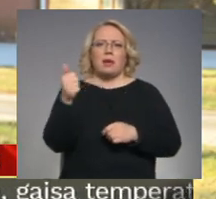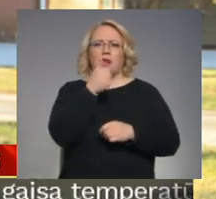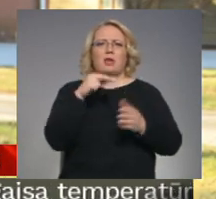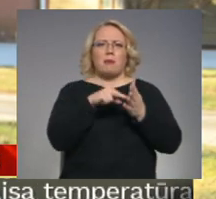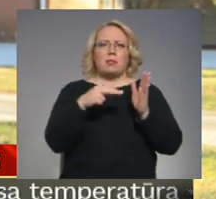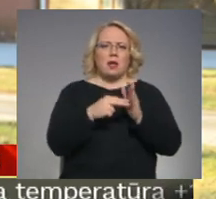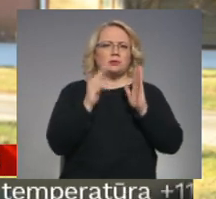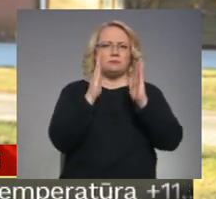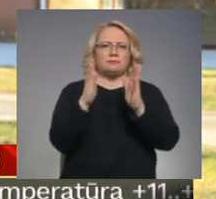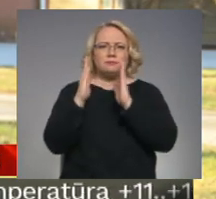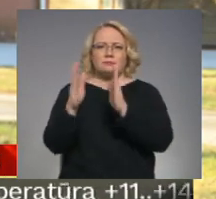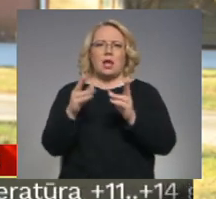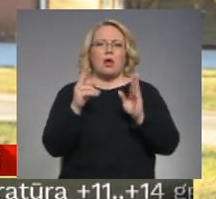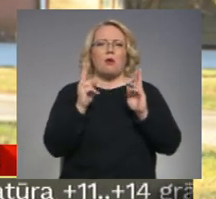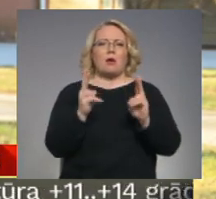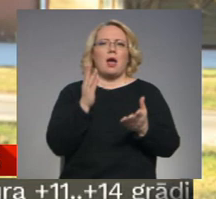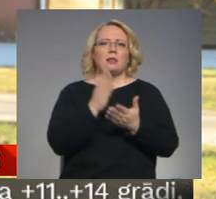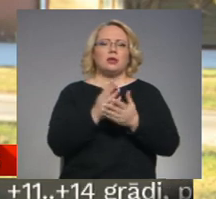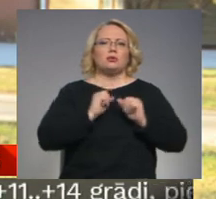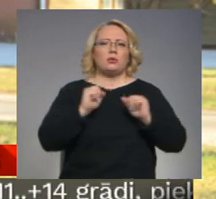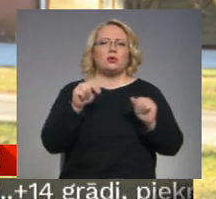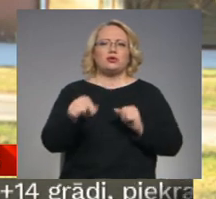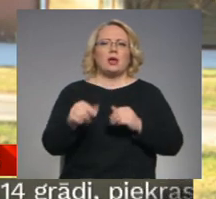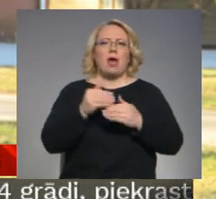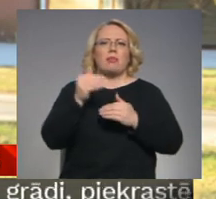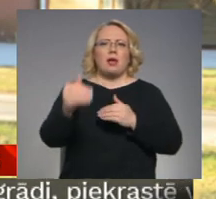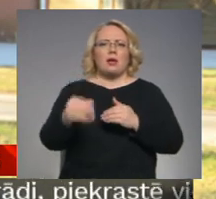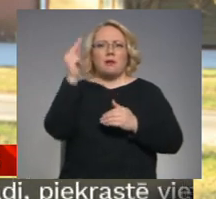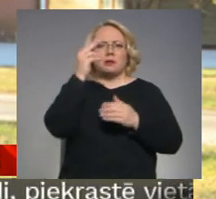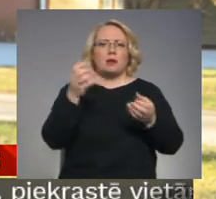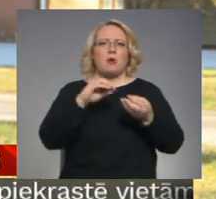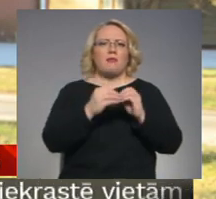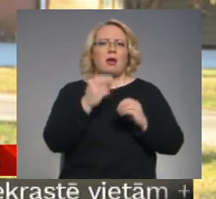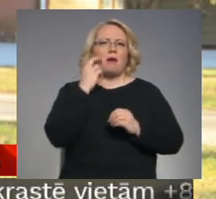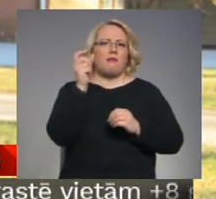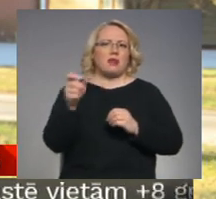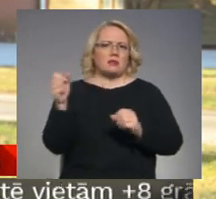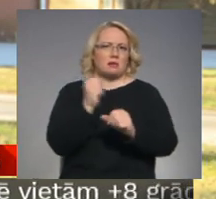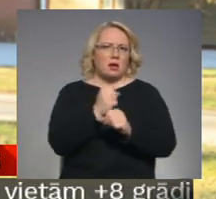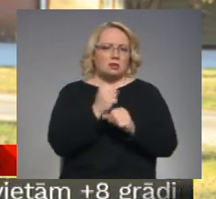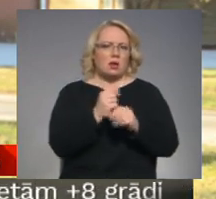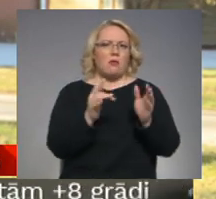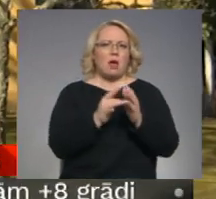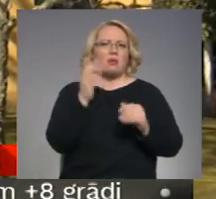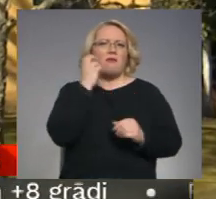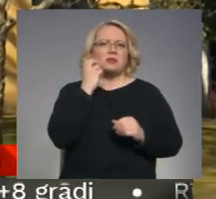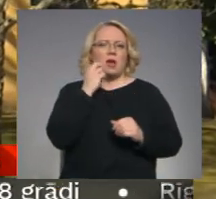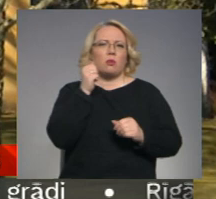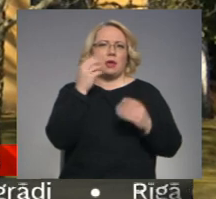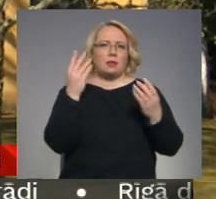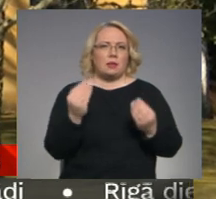individuāli un kā tiks nodrošināt šī attālinātā mācība, ņemot vērā, kad vecākiem ir jāstrādā un kāda būs vecāka ikdiena.